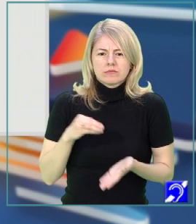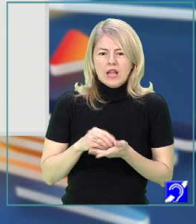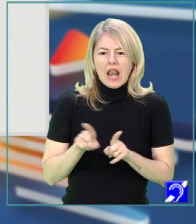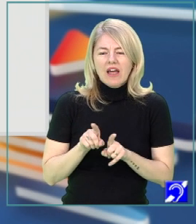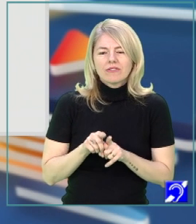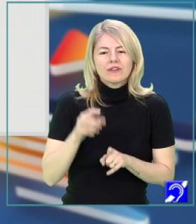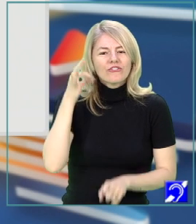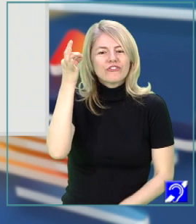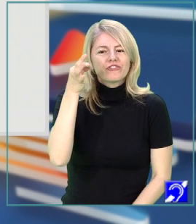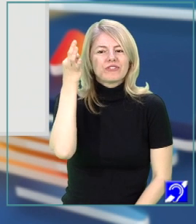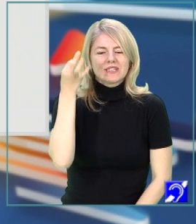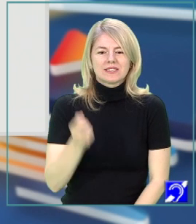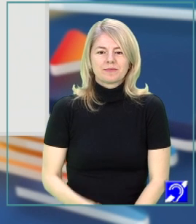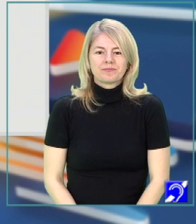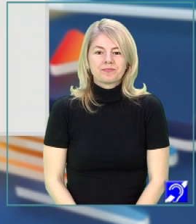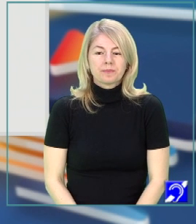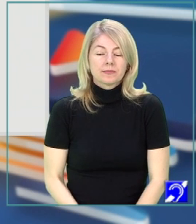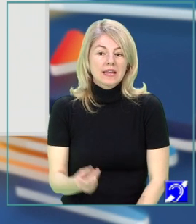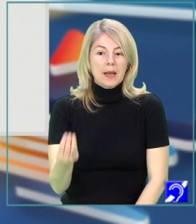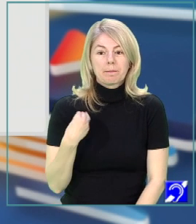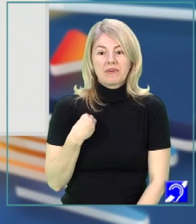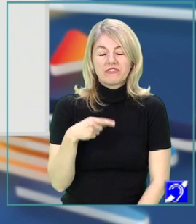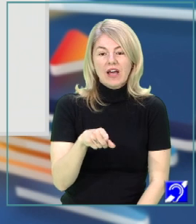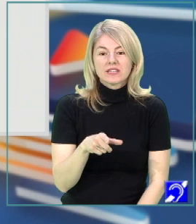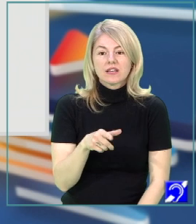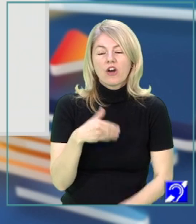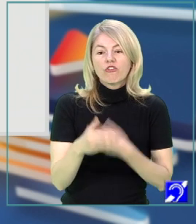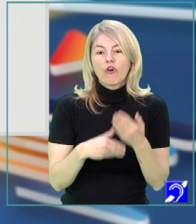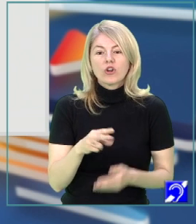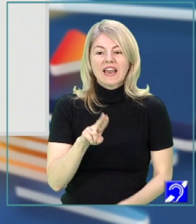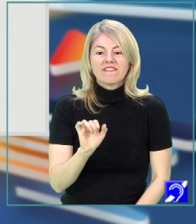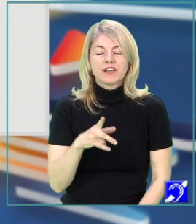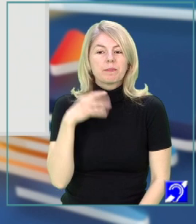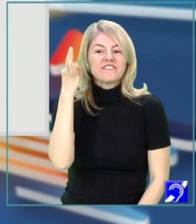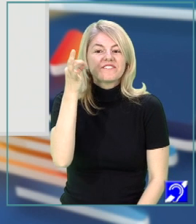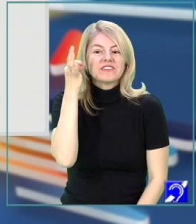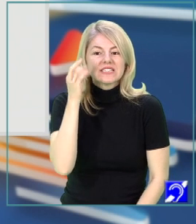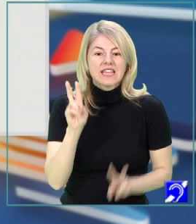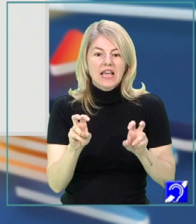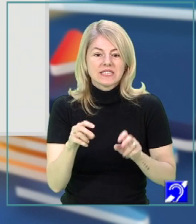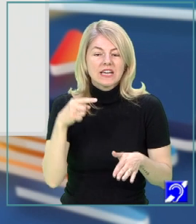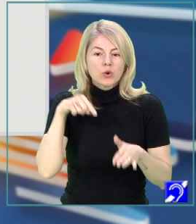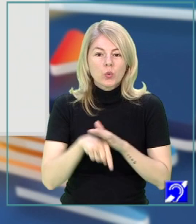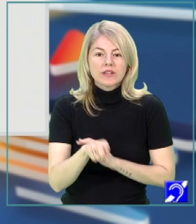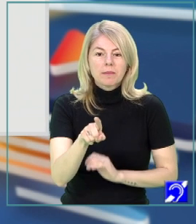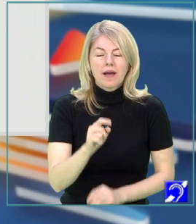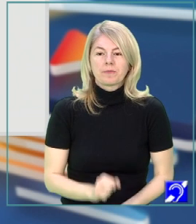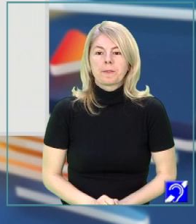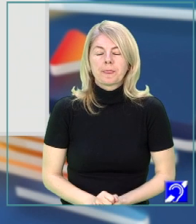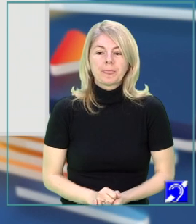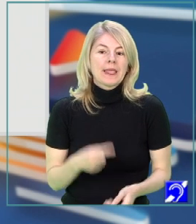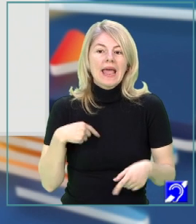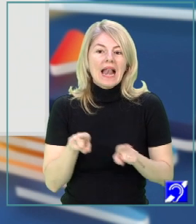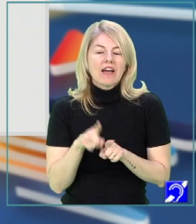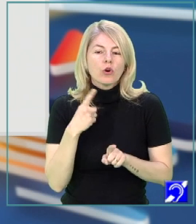reverie. Îmi sugerează acest aspect folosirea verbului visezi. În strofa finală se creează